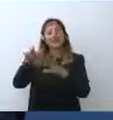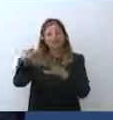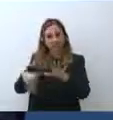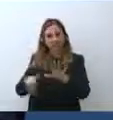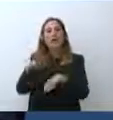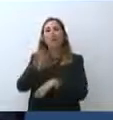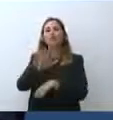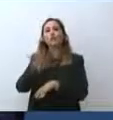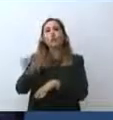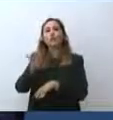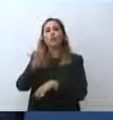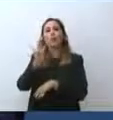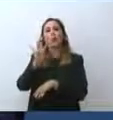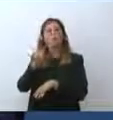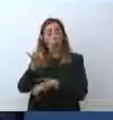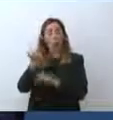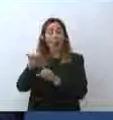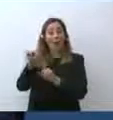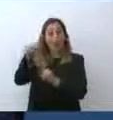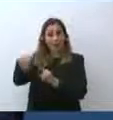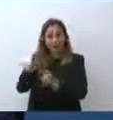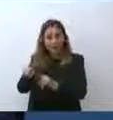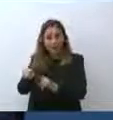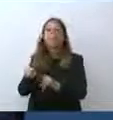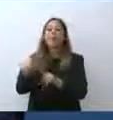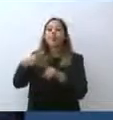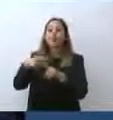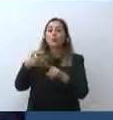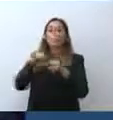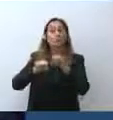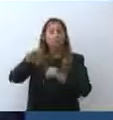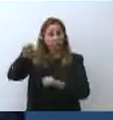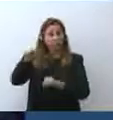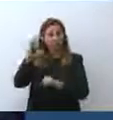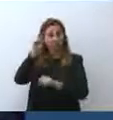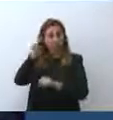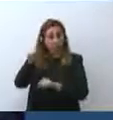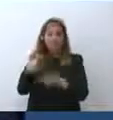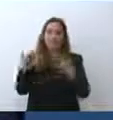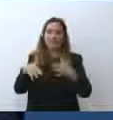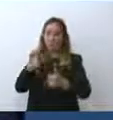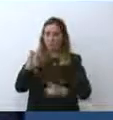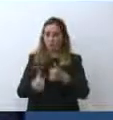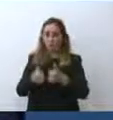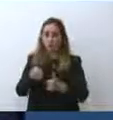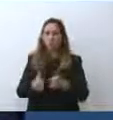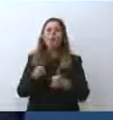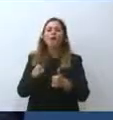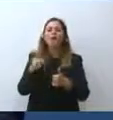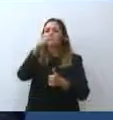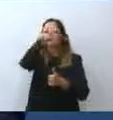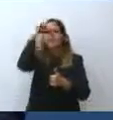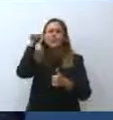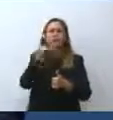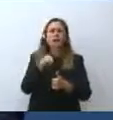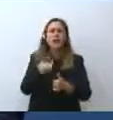.000 di maturità e di diploma e durante l'estate tutte le nostre scuole hanno lavorato, abbiamo finanziato più di